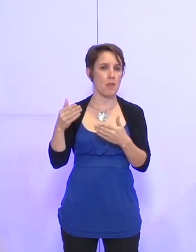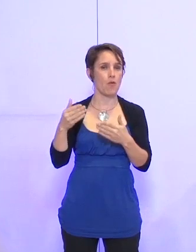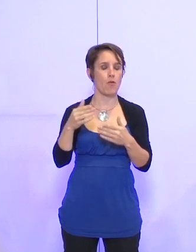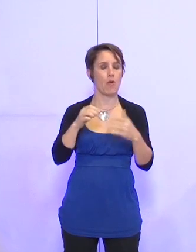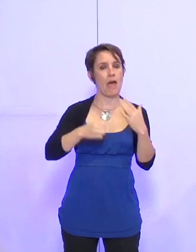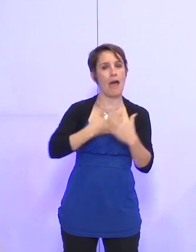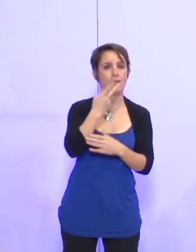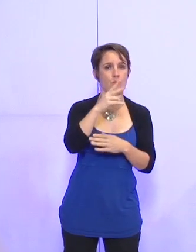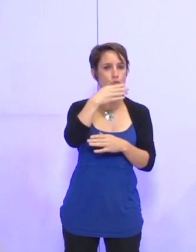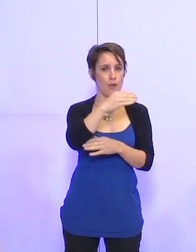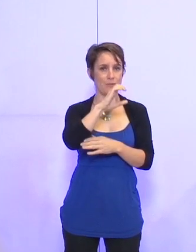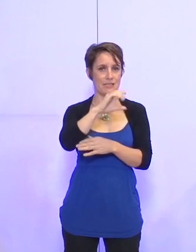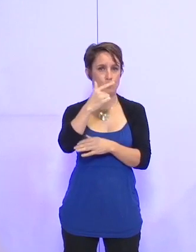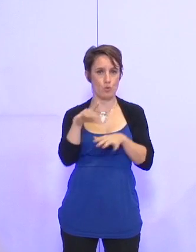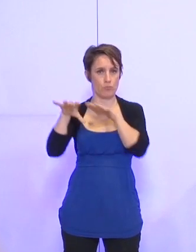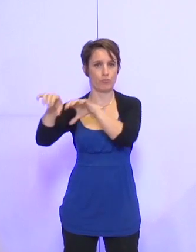MC2.